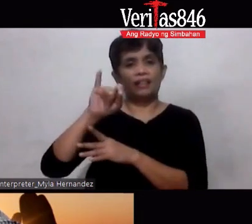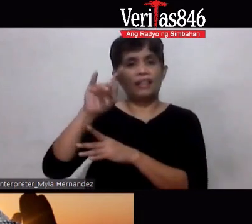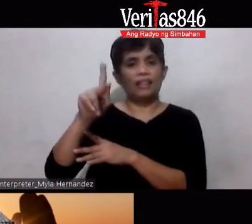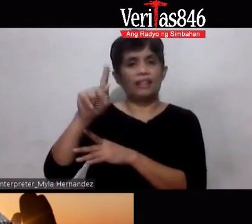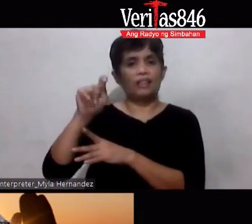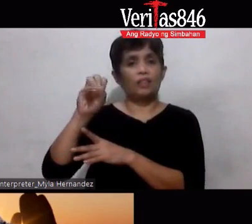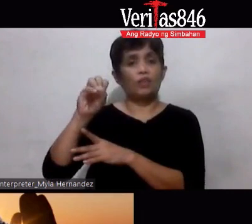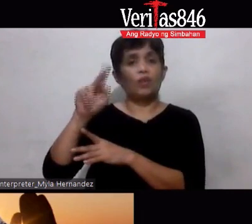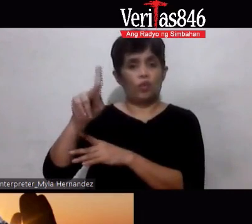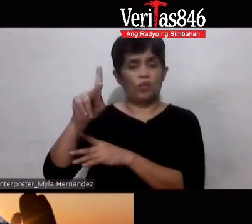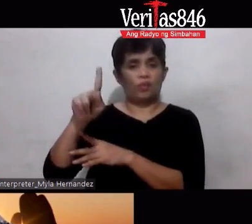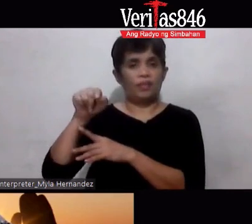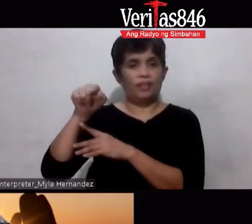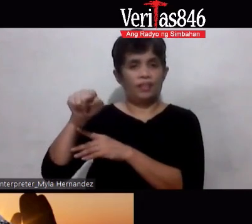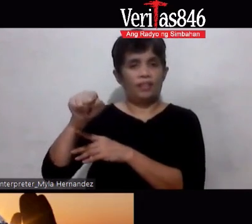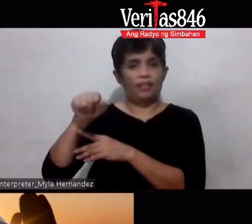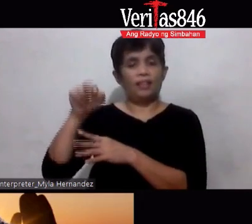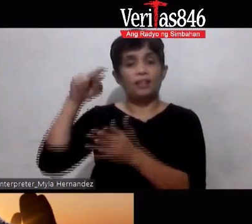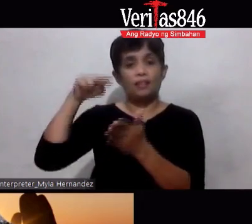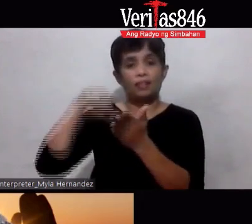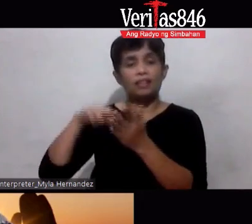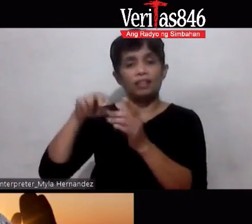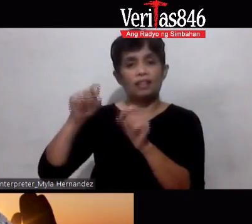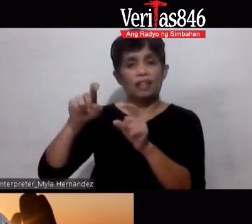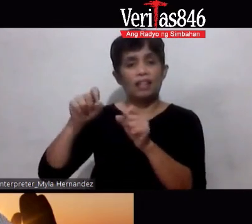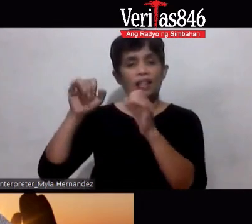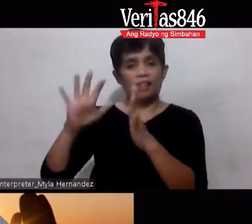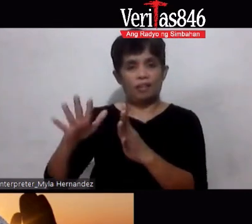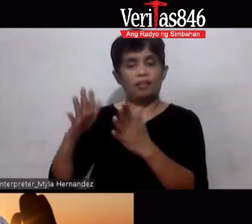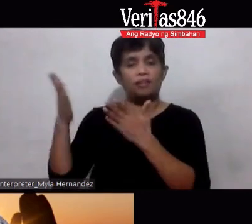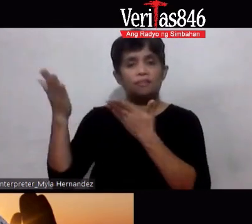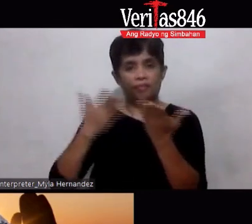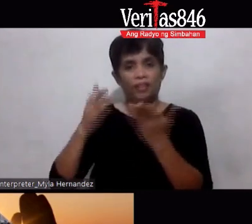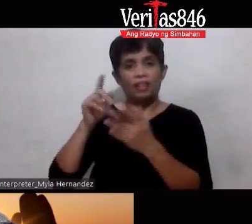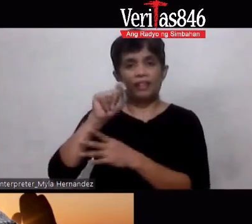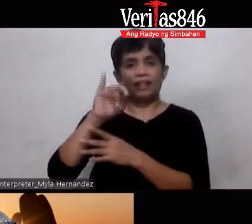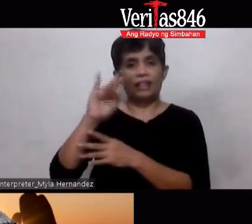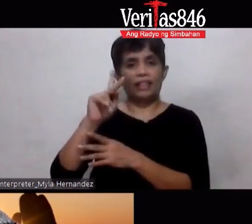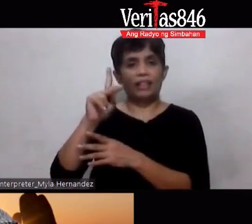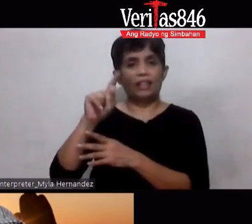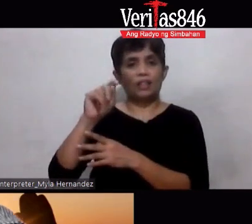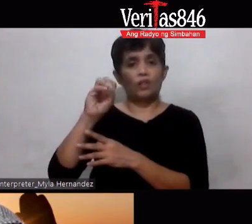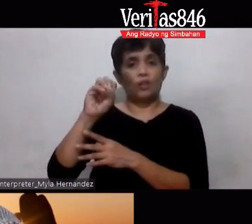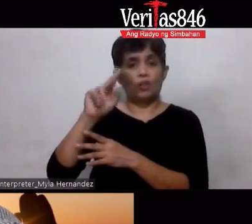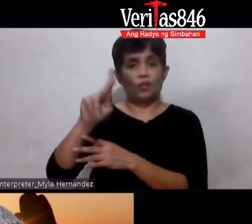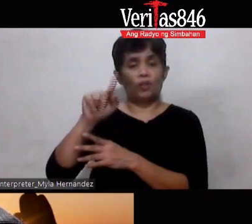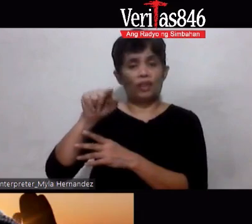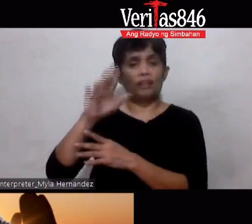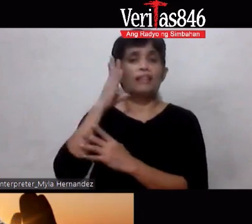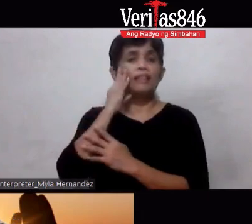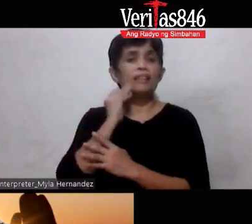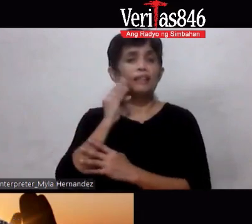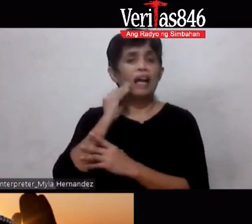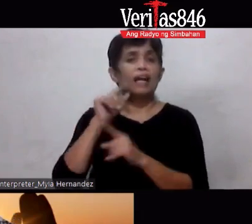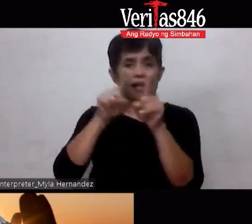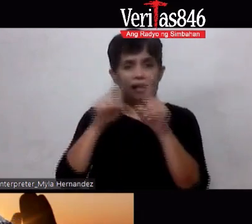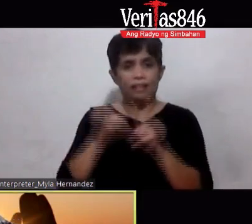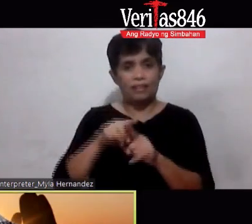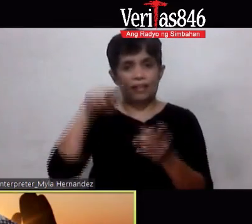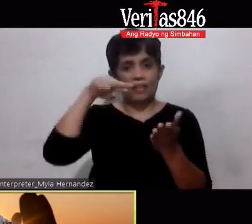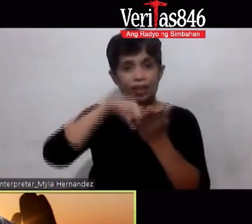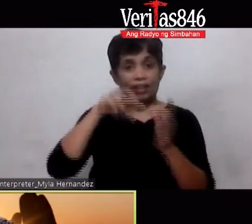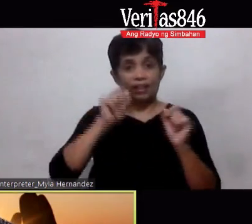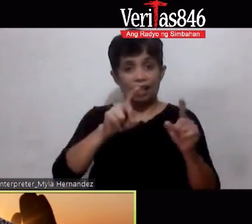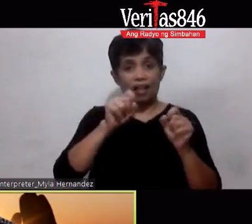gusto nila mag tandem ng kanilang apo magpadala sila ng tiktok ng kanilang karanasan bilang reseller wow